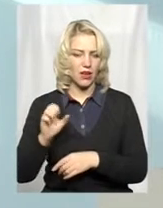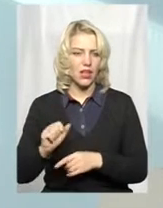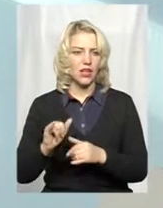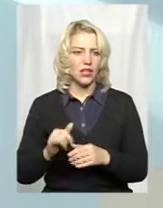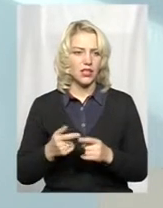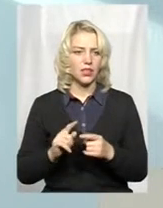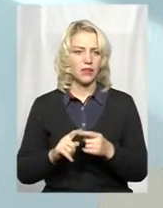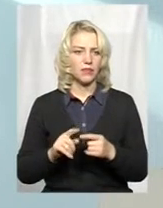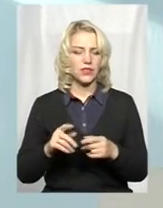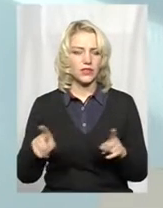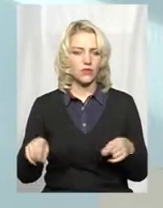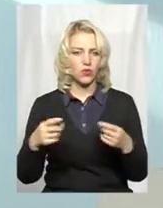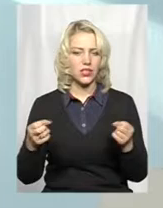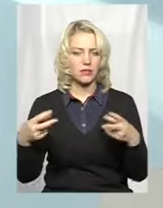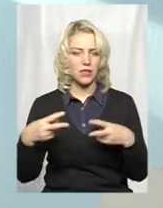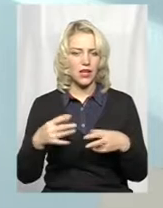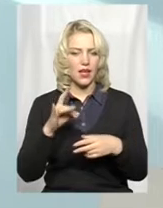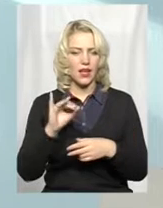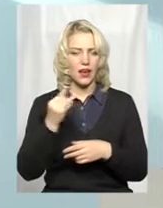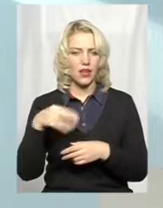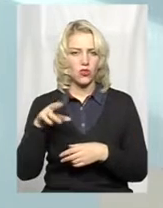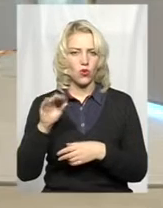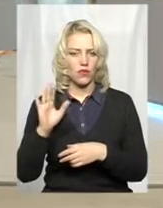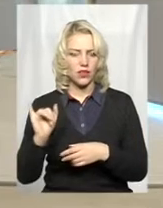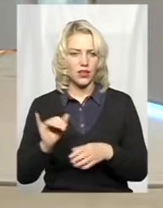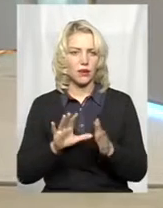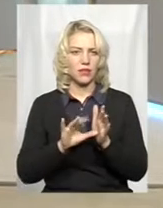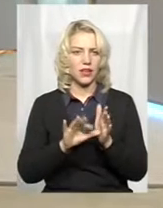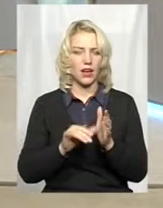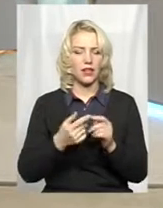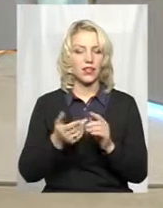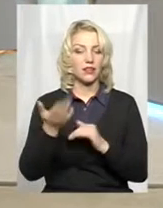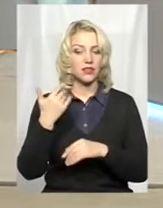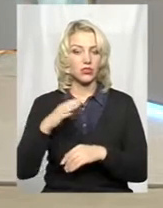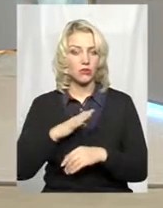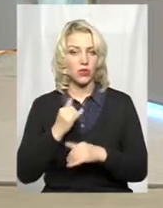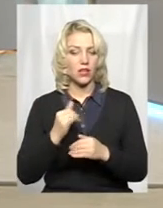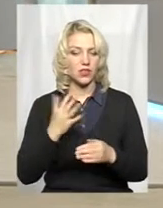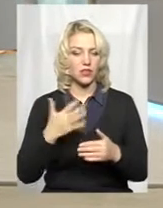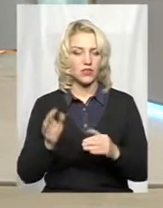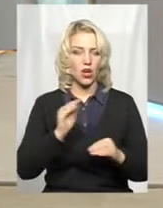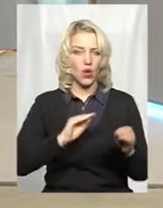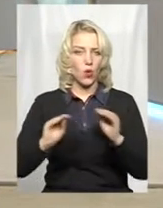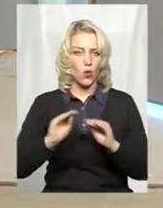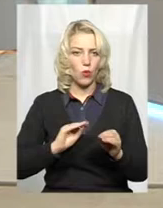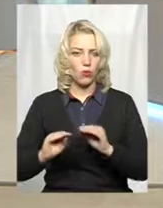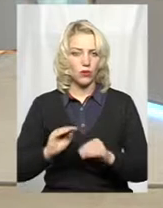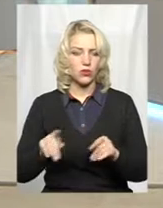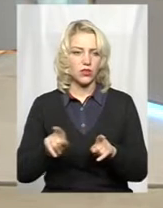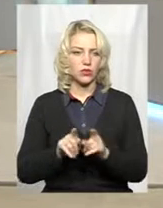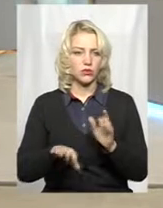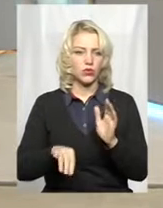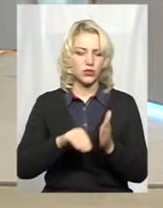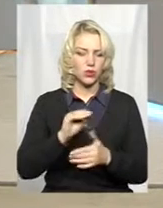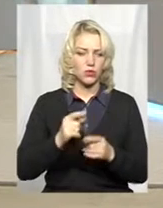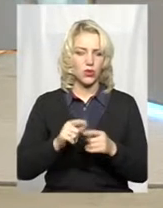створені вже спеціалізовані рейдові бригади, вони були і раніше, але зараз вже укомплектовані вони є, також були закуплені і прилади